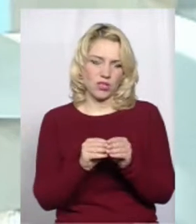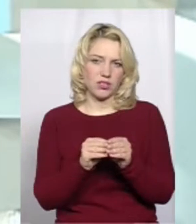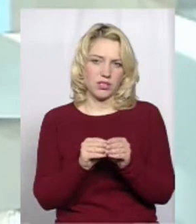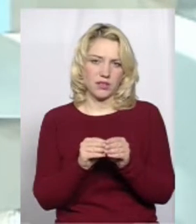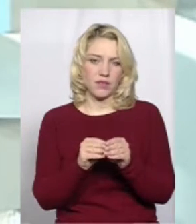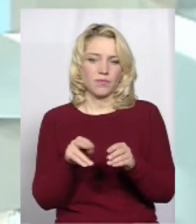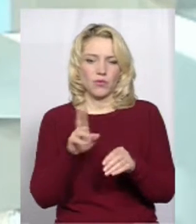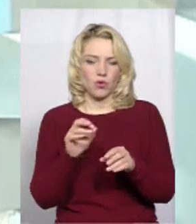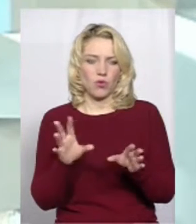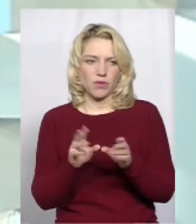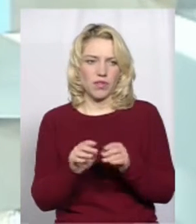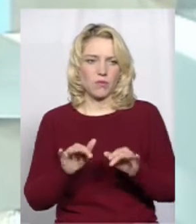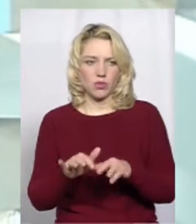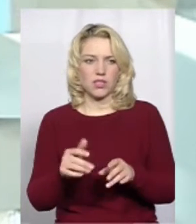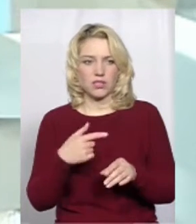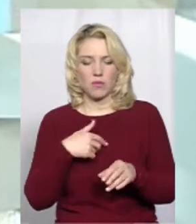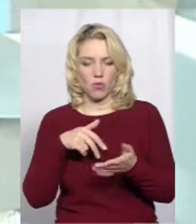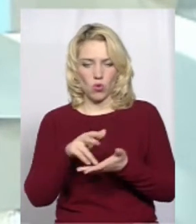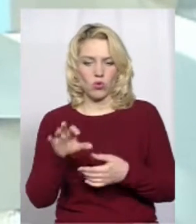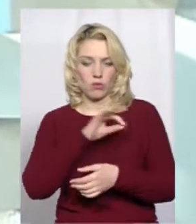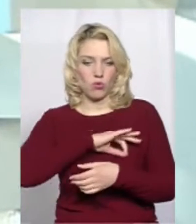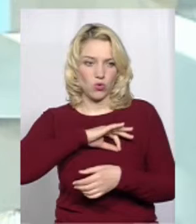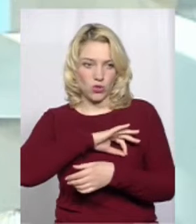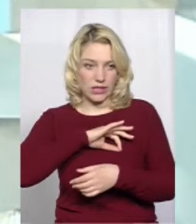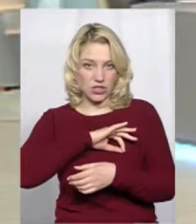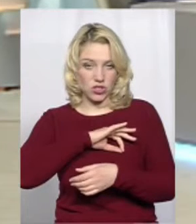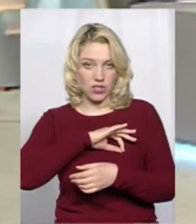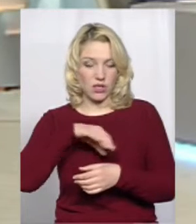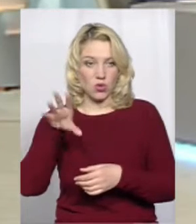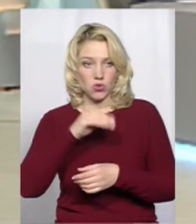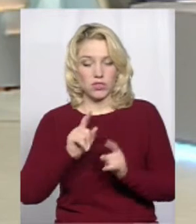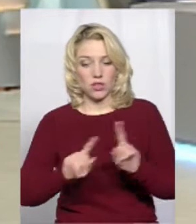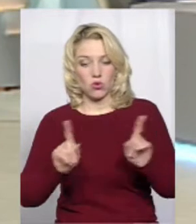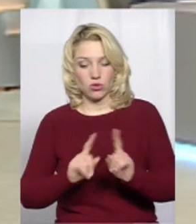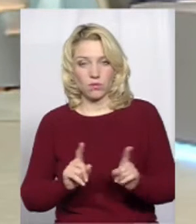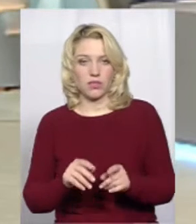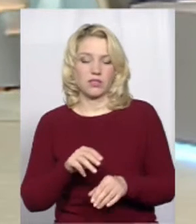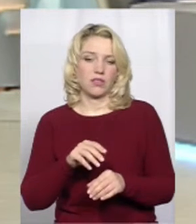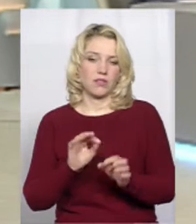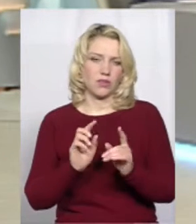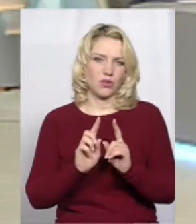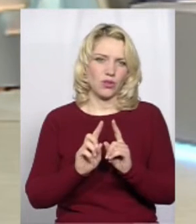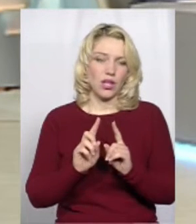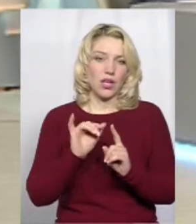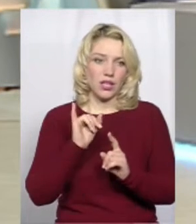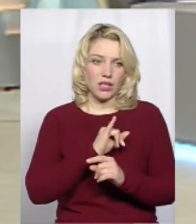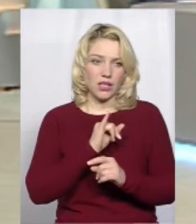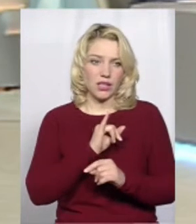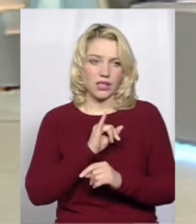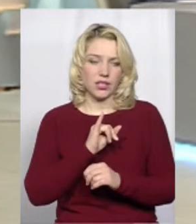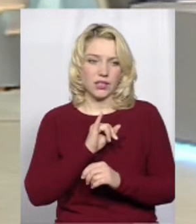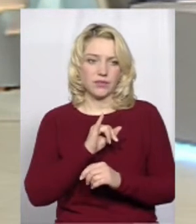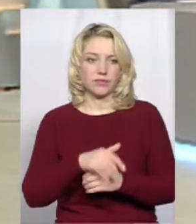процесу. Тому проходимо оці всі юридичні особливості, там тонкощі, про які говорили нам.